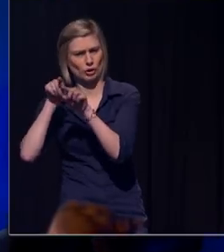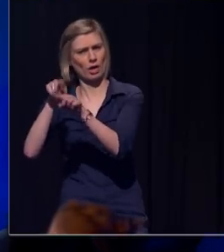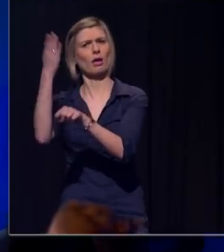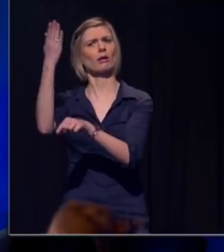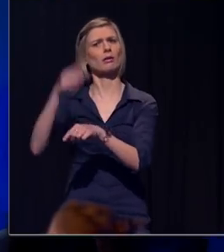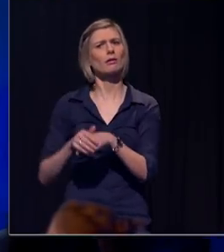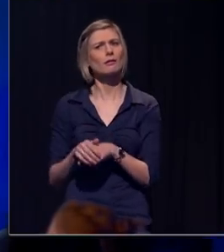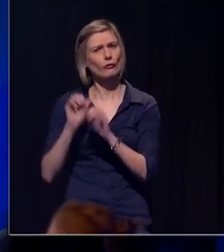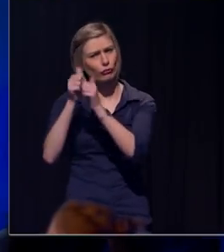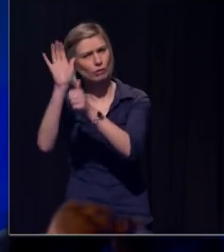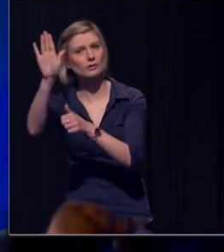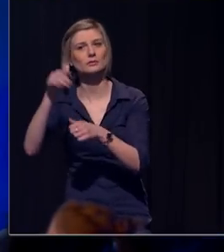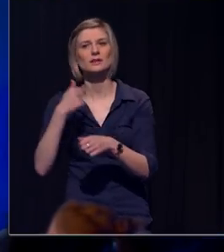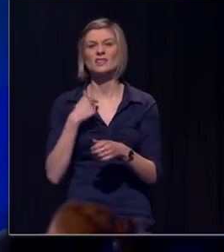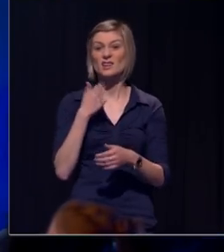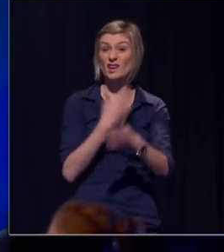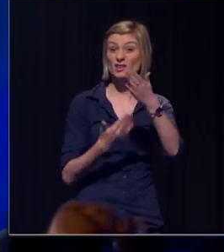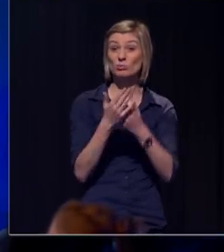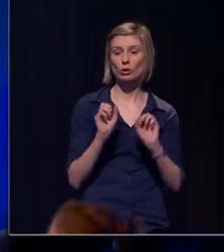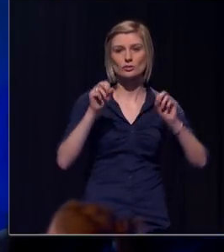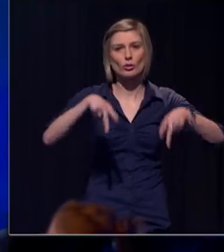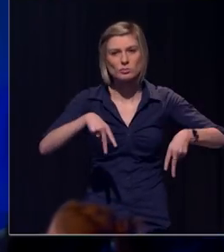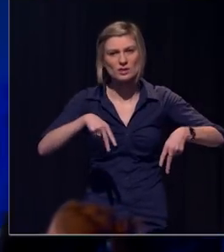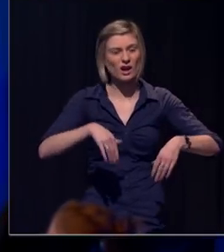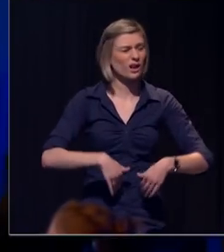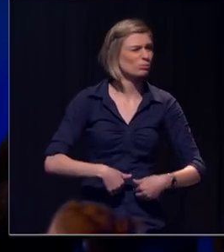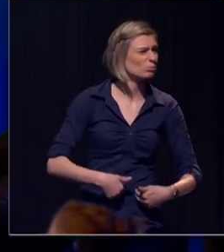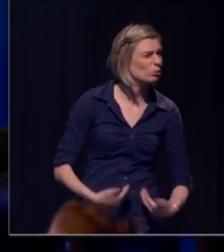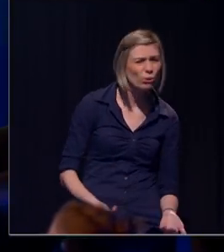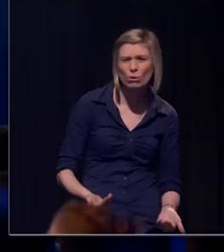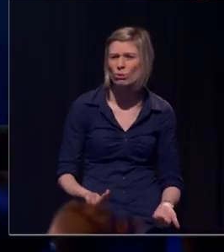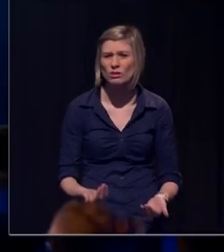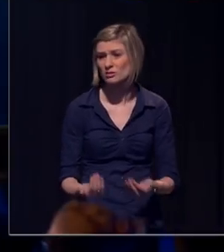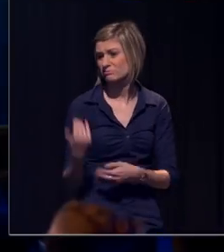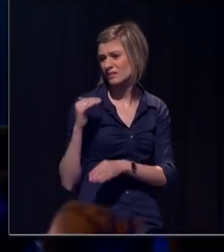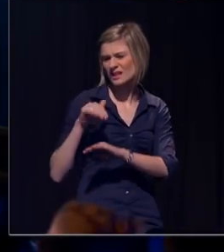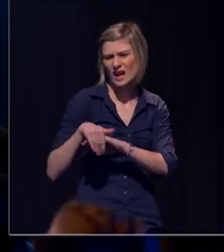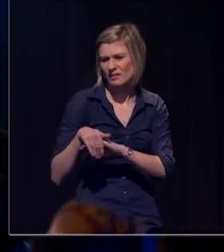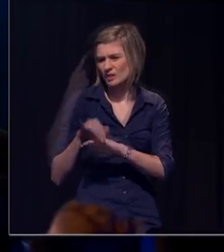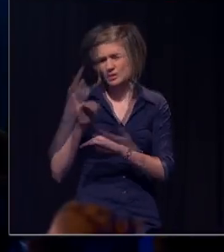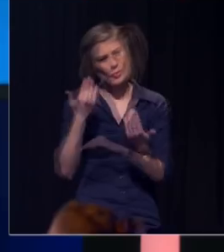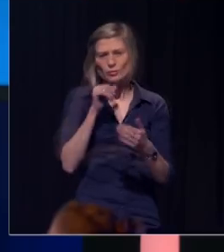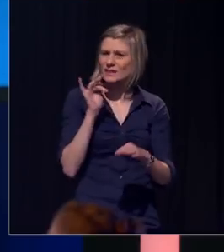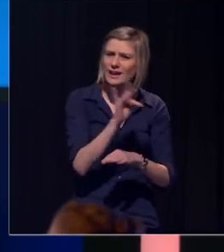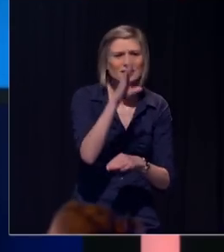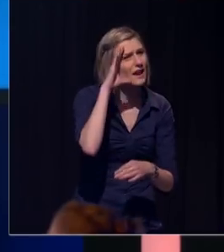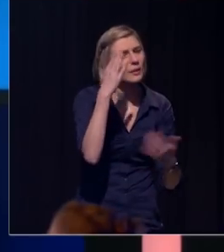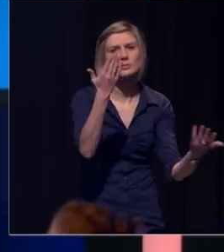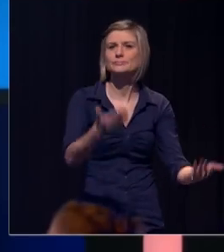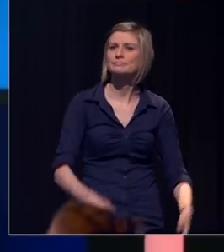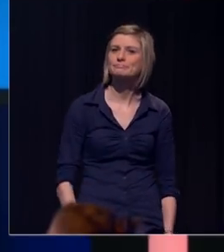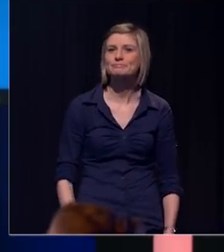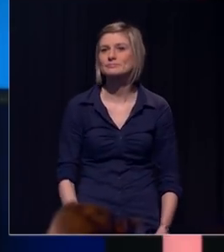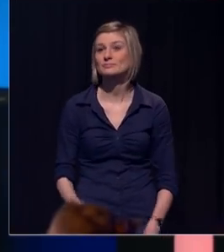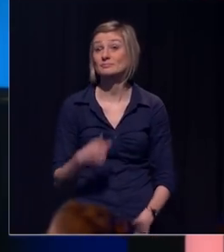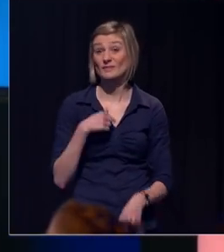En s'morgens sta ik dan op, veel te moe, en dan begrijp ik eigenlijk niet wat mij de avond ervoor bezield heeft. En nu hoop